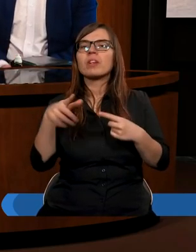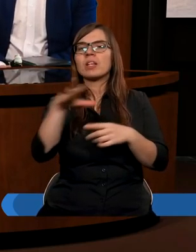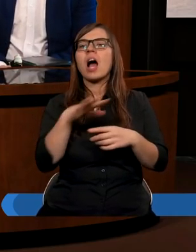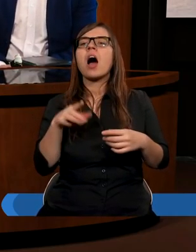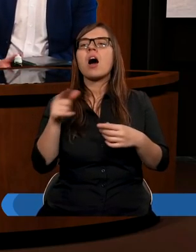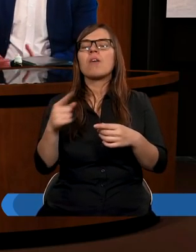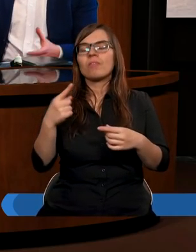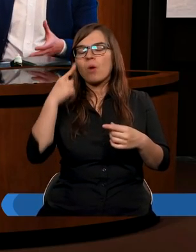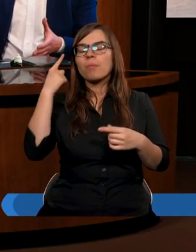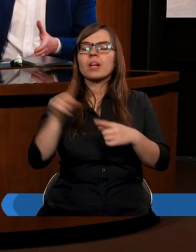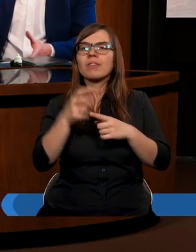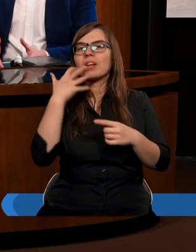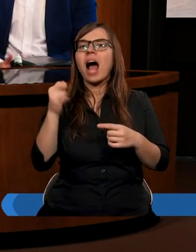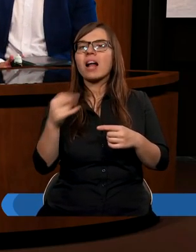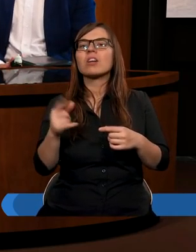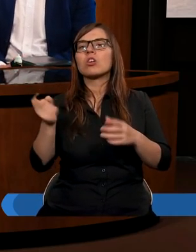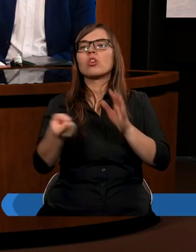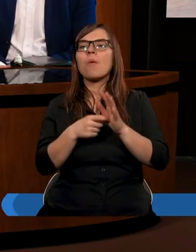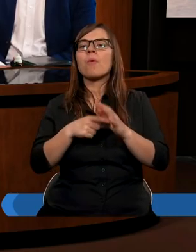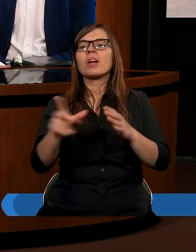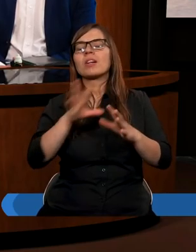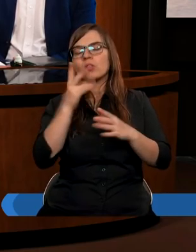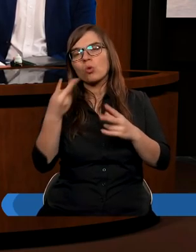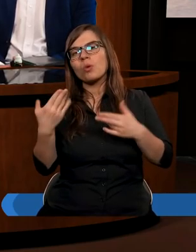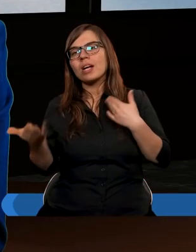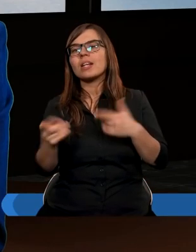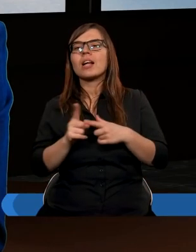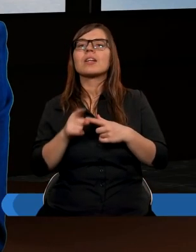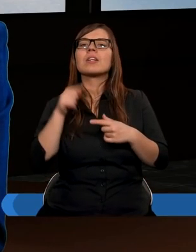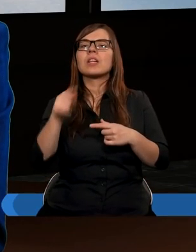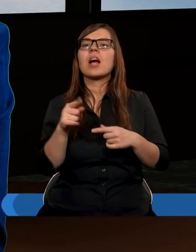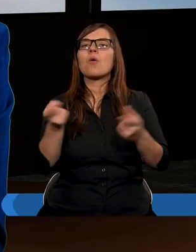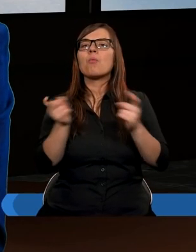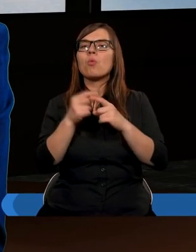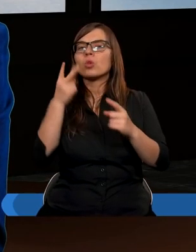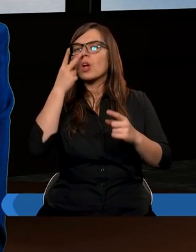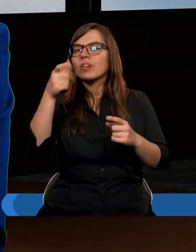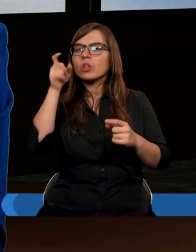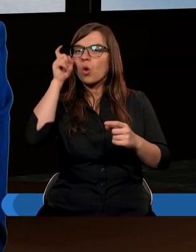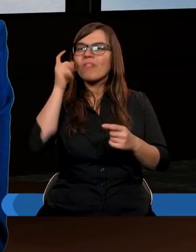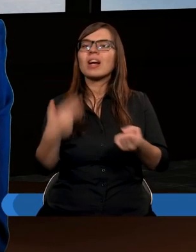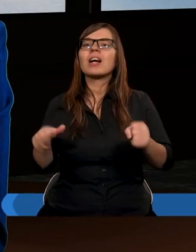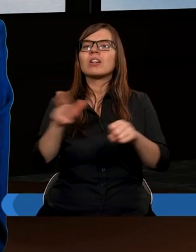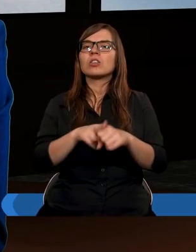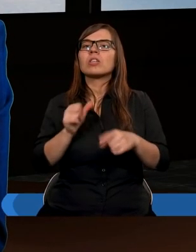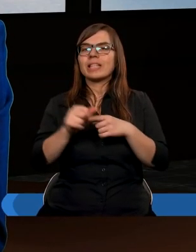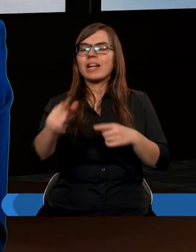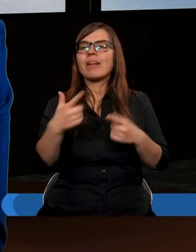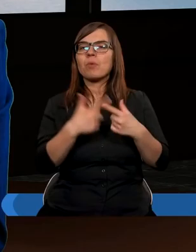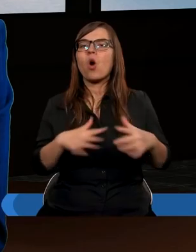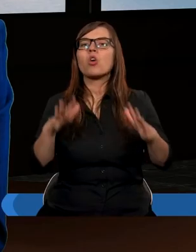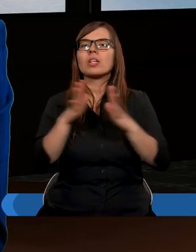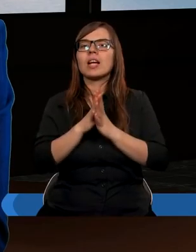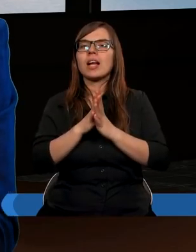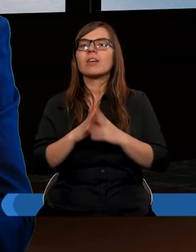jednej strony, tak jak już wspomniałem, to co Bóg wymagał od człowieka, ale z drugiej strony z tego, z punktu widzenia człowieka, który jest w tym Kościele.